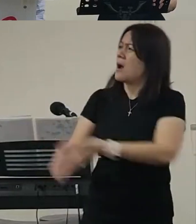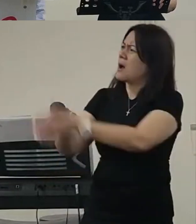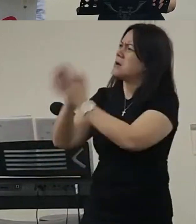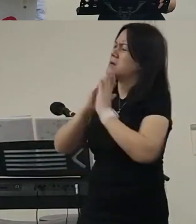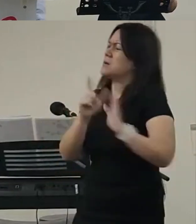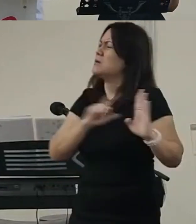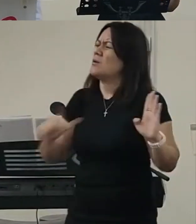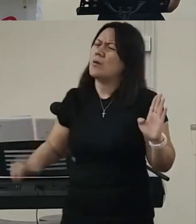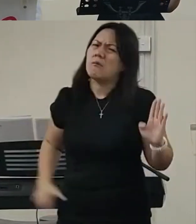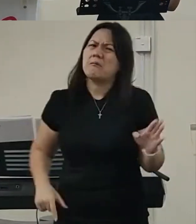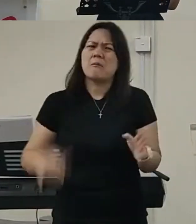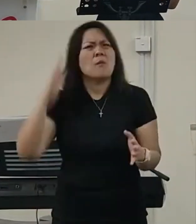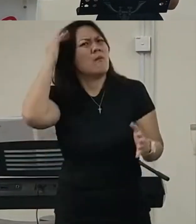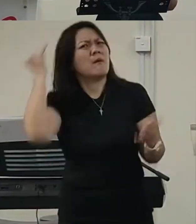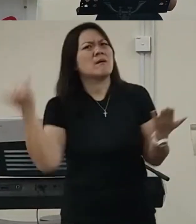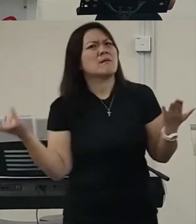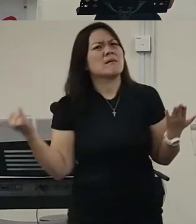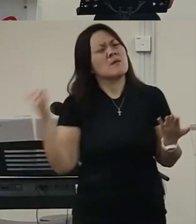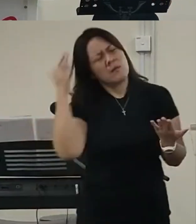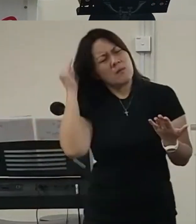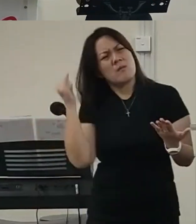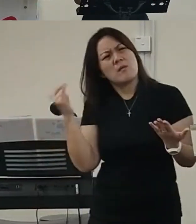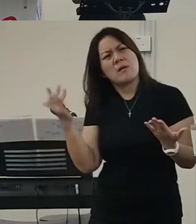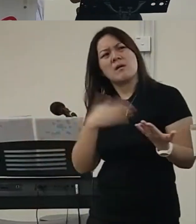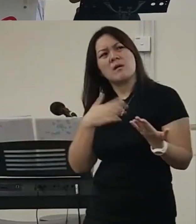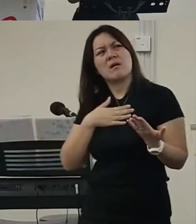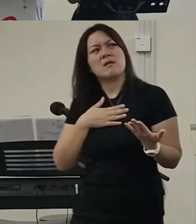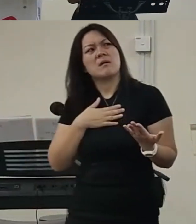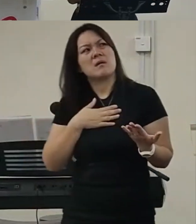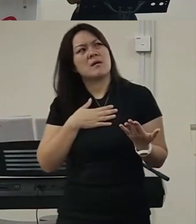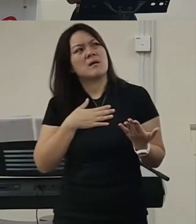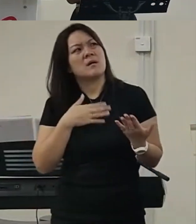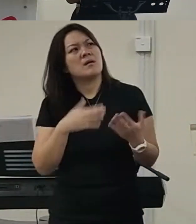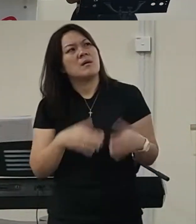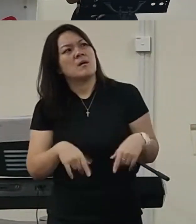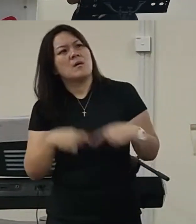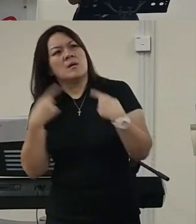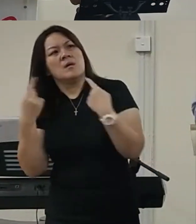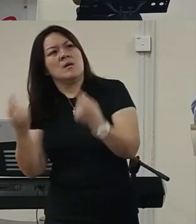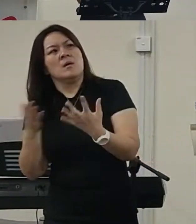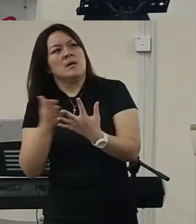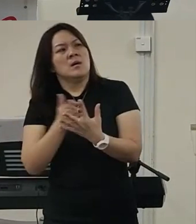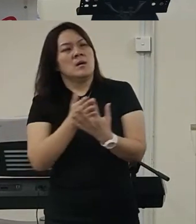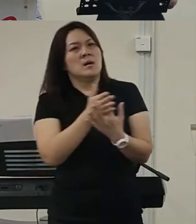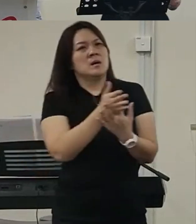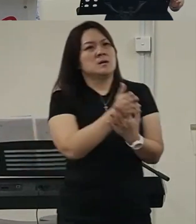所以就在那几天的时候呢我就一直在问上帝为什么呢我要经历这个好像死亡的一个经历一样